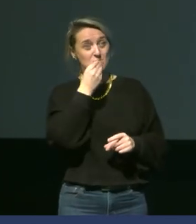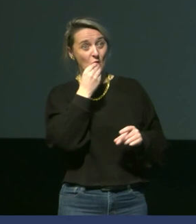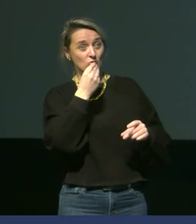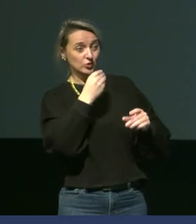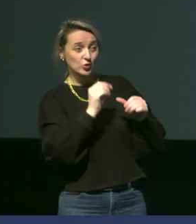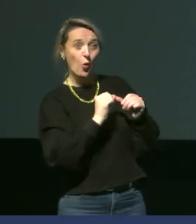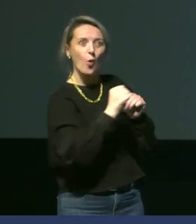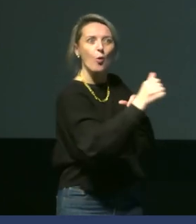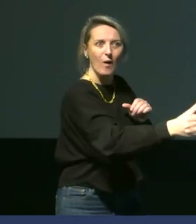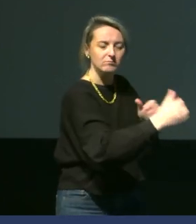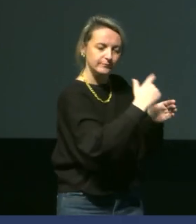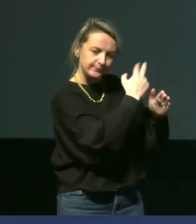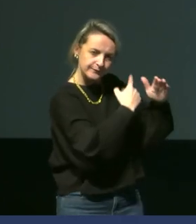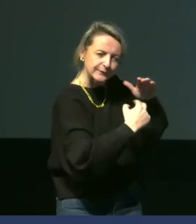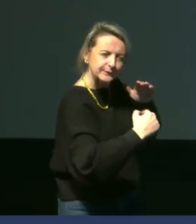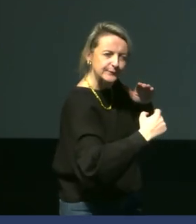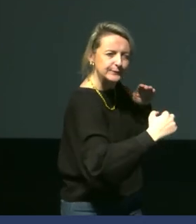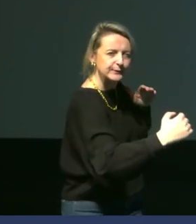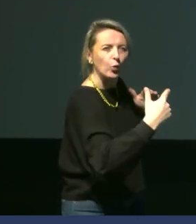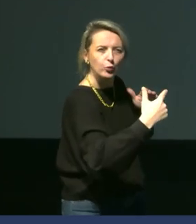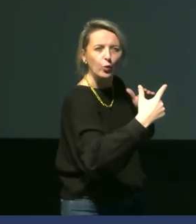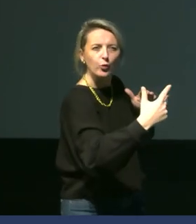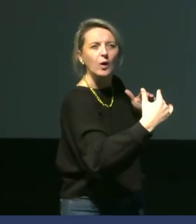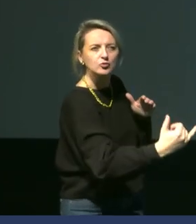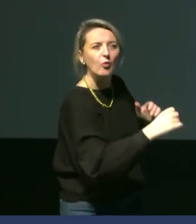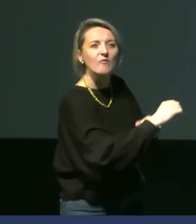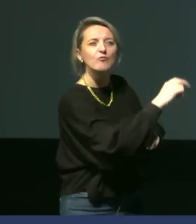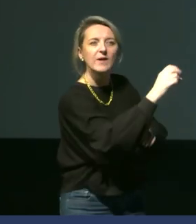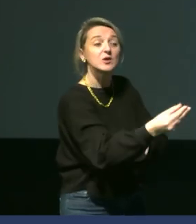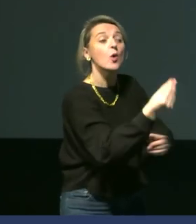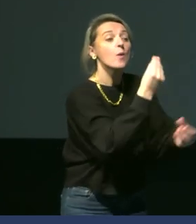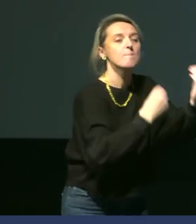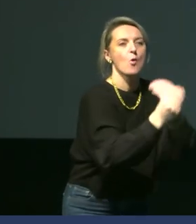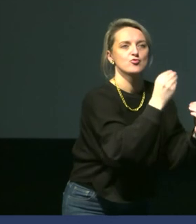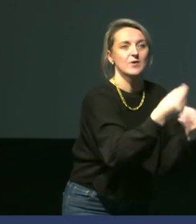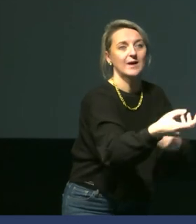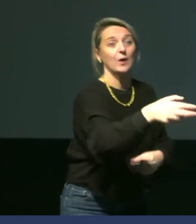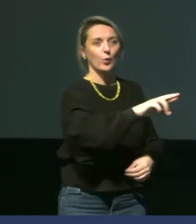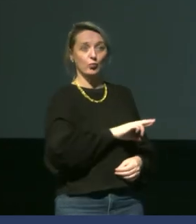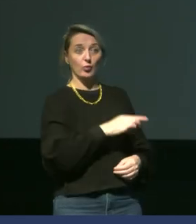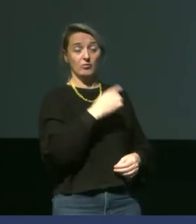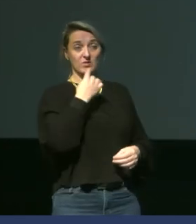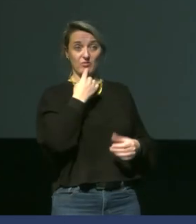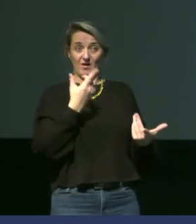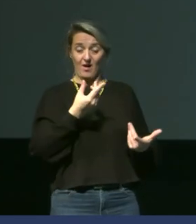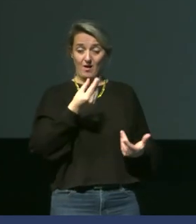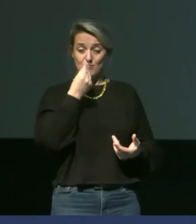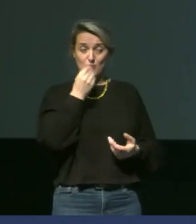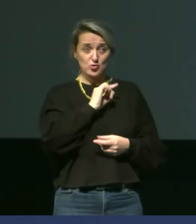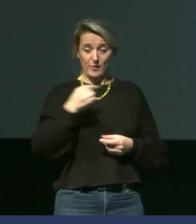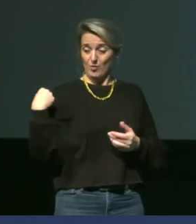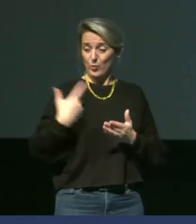voyage, aller sur les patchs d'alimentation et puis revenir sur la colonie. Et on s'est intéressé à savoir